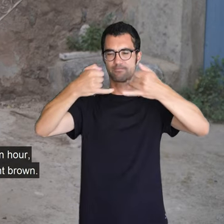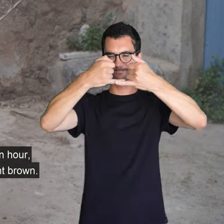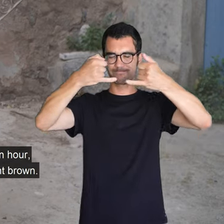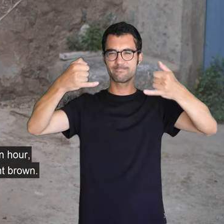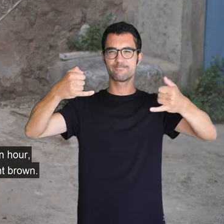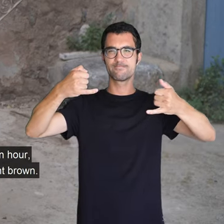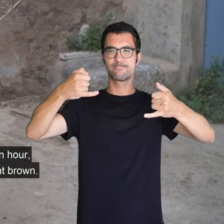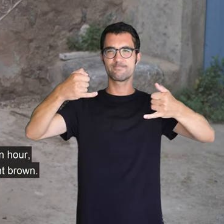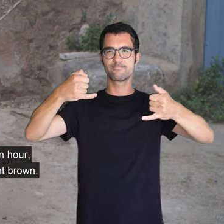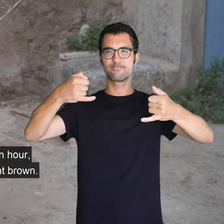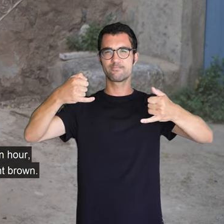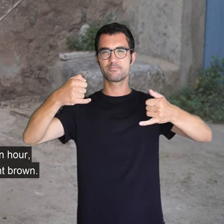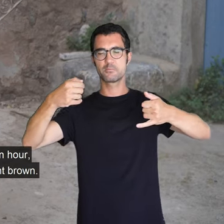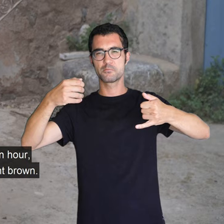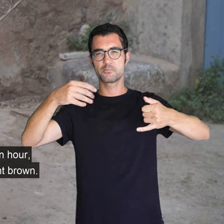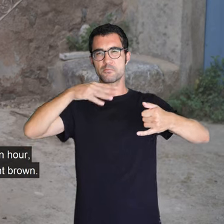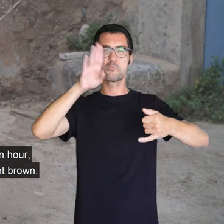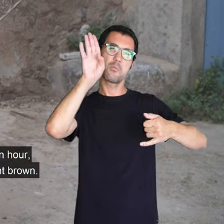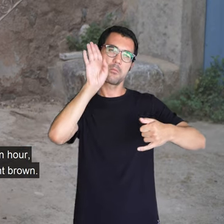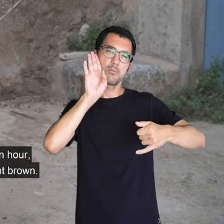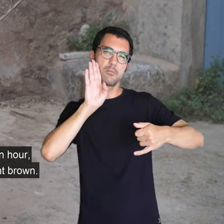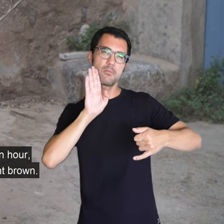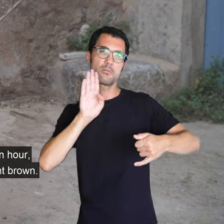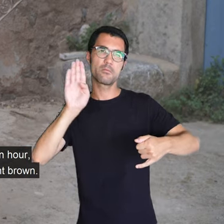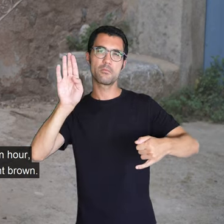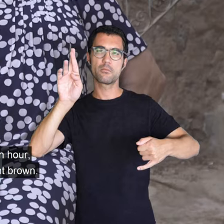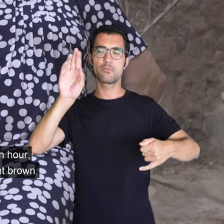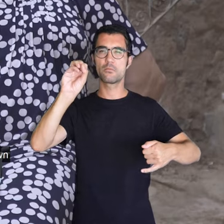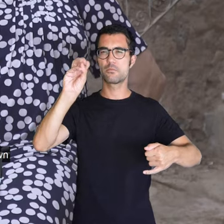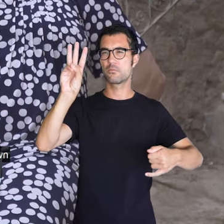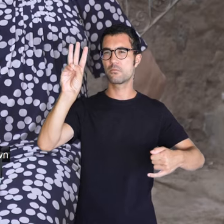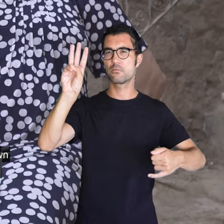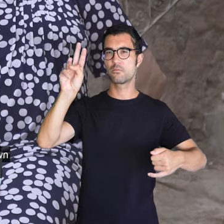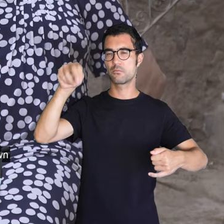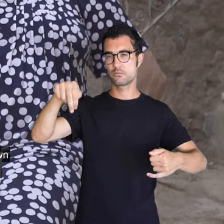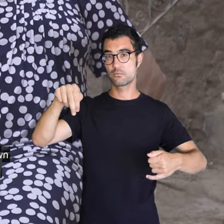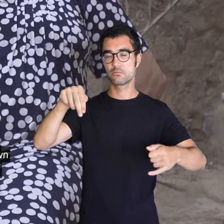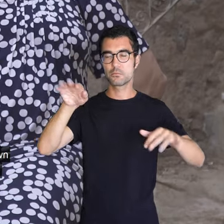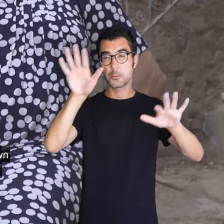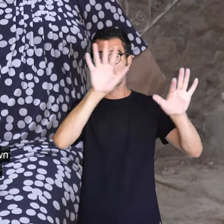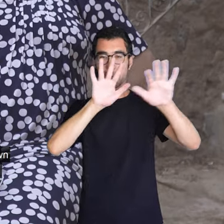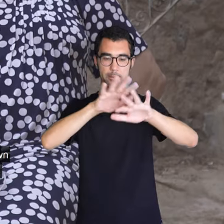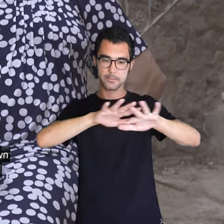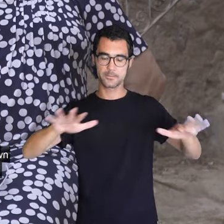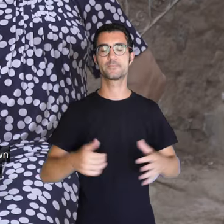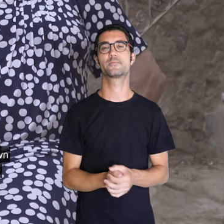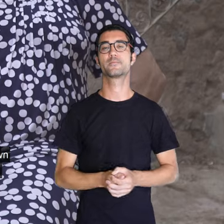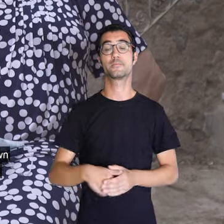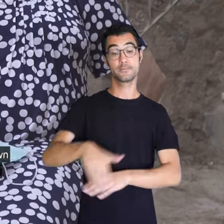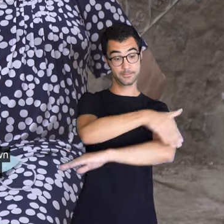marron com a bixet, un marron un poc fruixet. En el carrer de Sant Ramon, ses dones